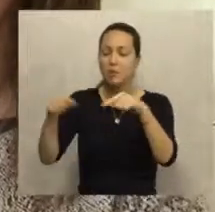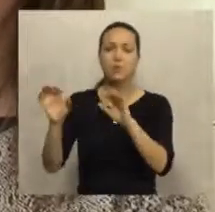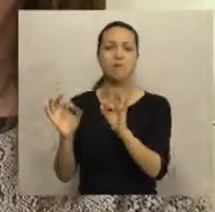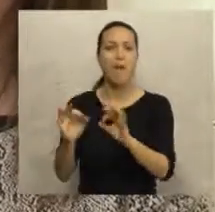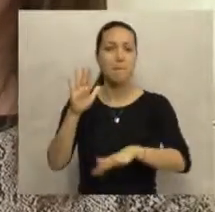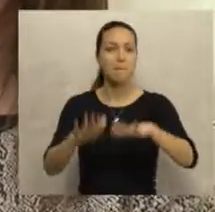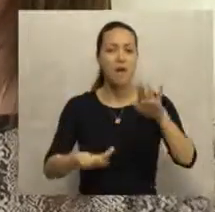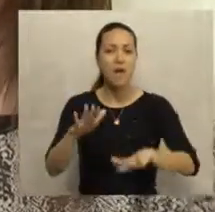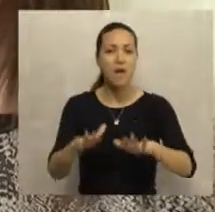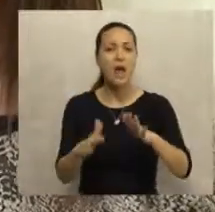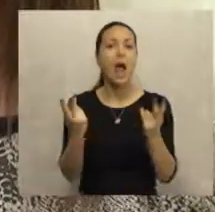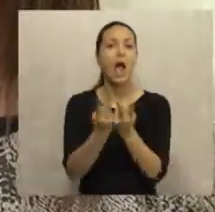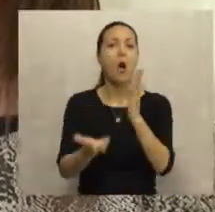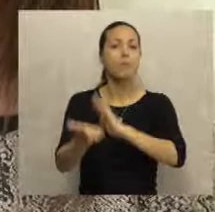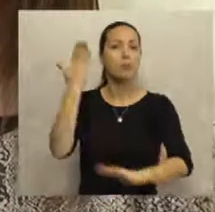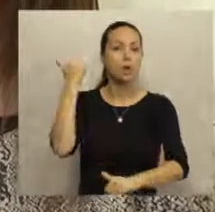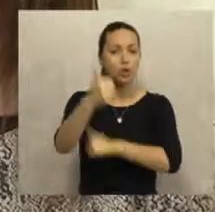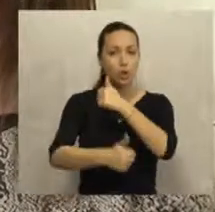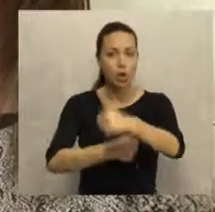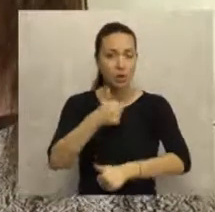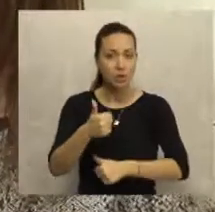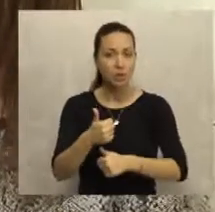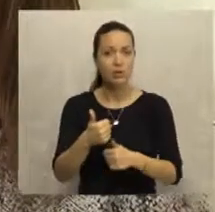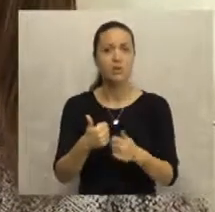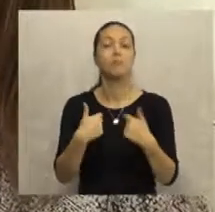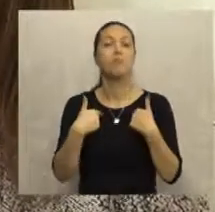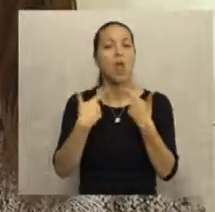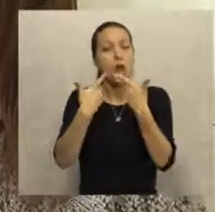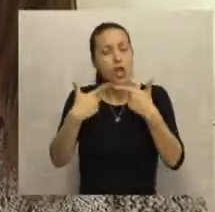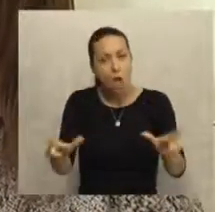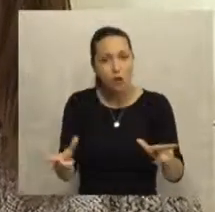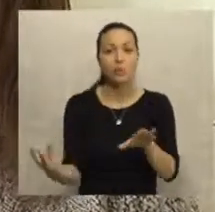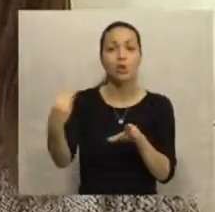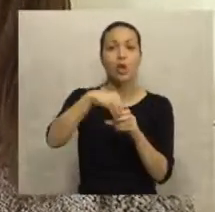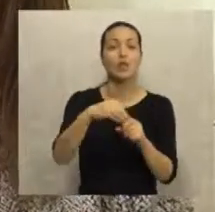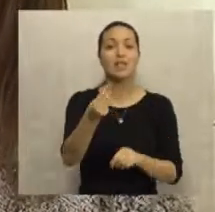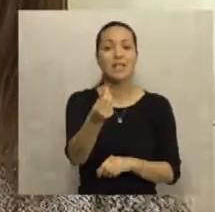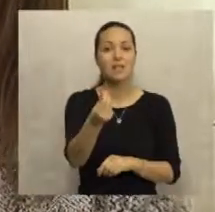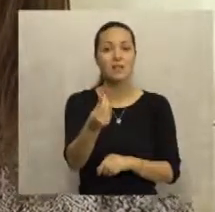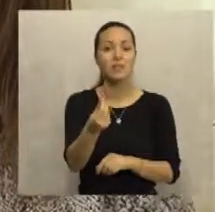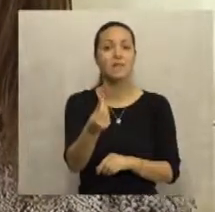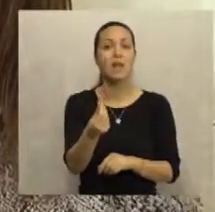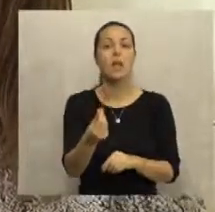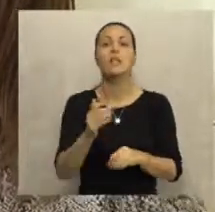pojedinačnim merama, kao što je bilo i prošle godine, gde su nam odobrena dodatna sredstva kako bi mogli da